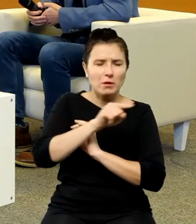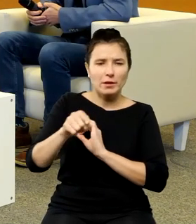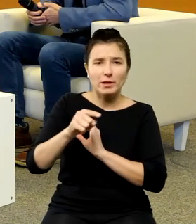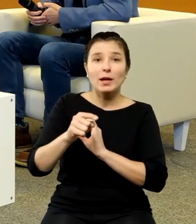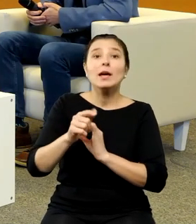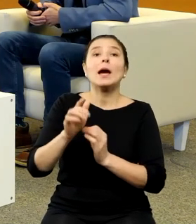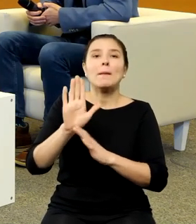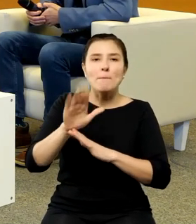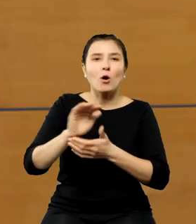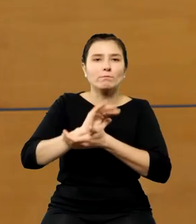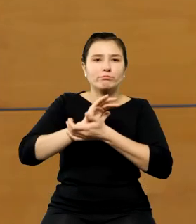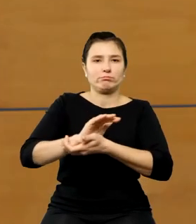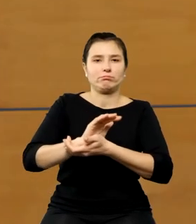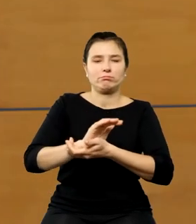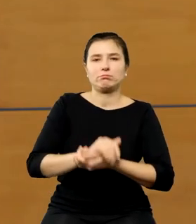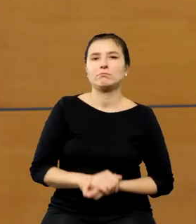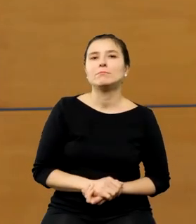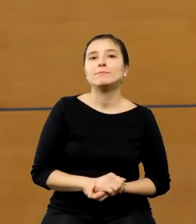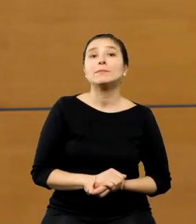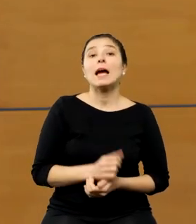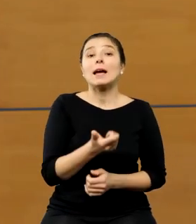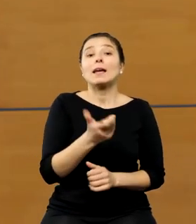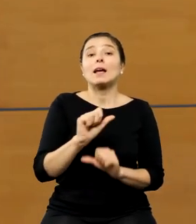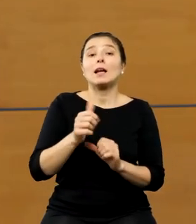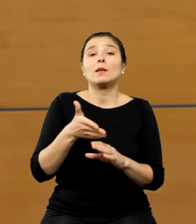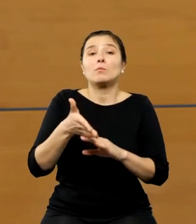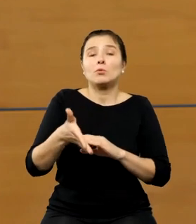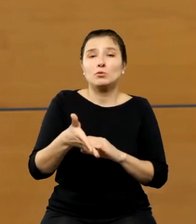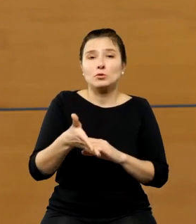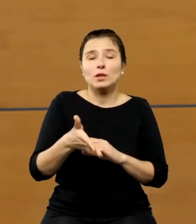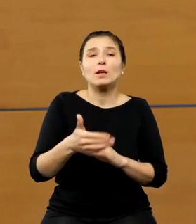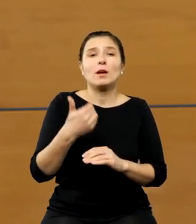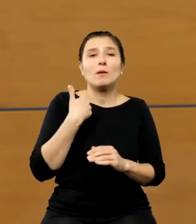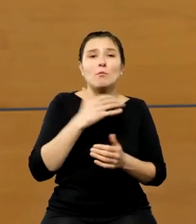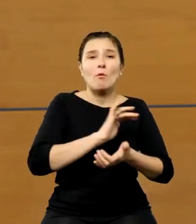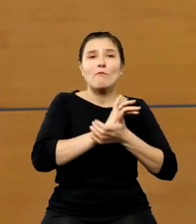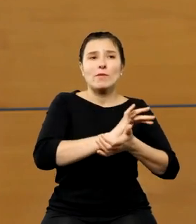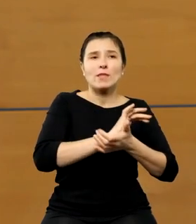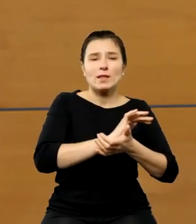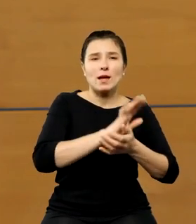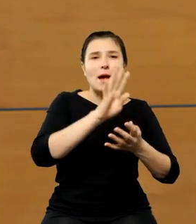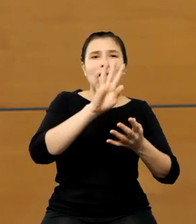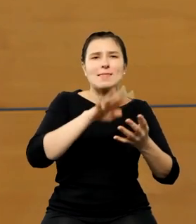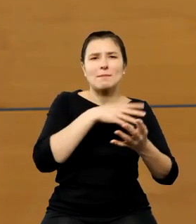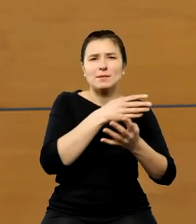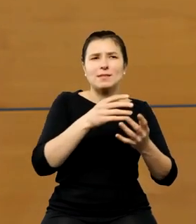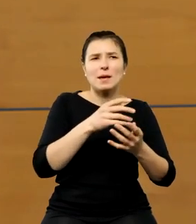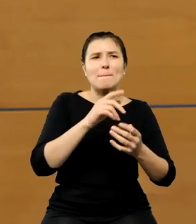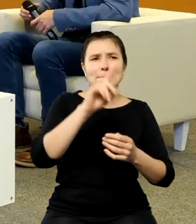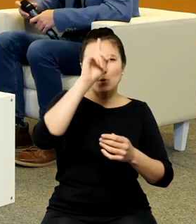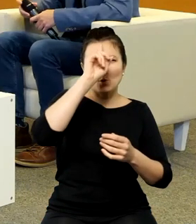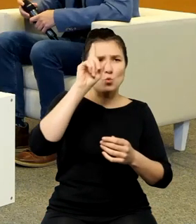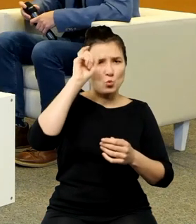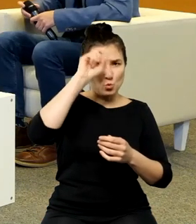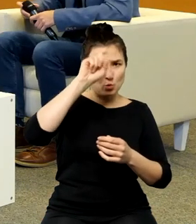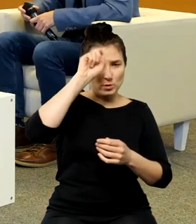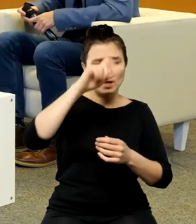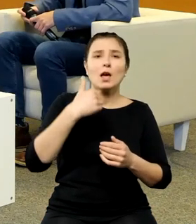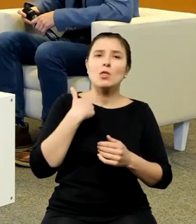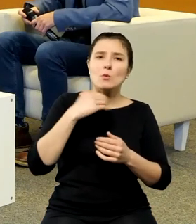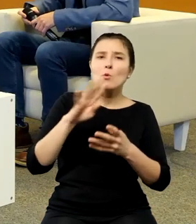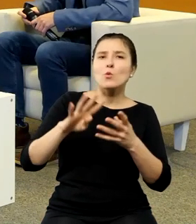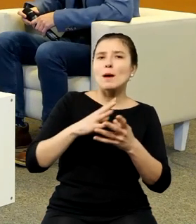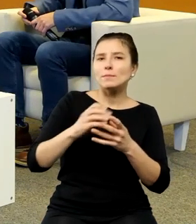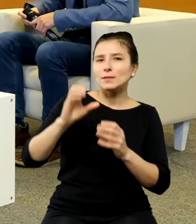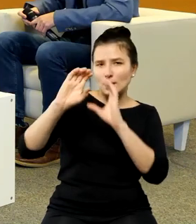w Tybindze wydano tablice pruskie. To były takie tablice astronomiczne